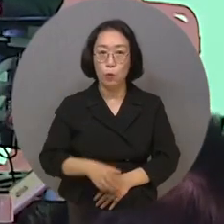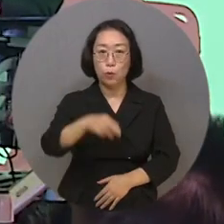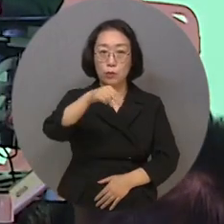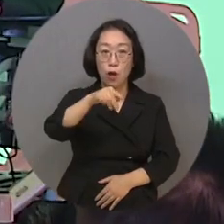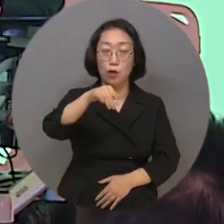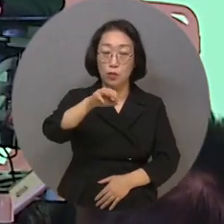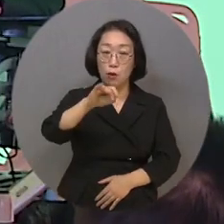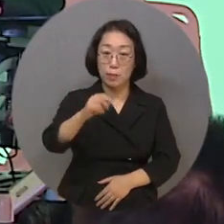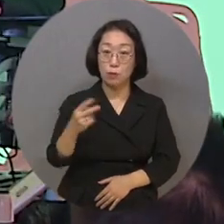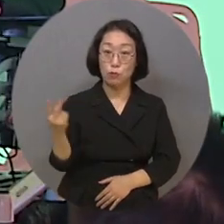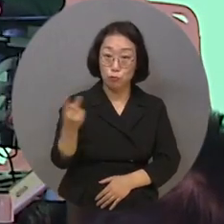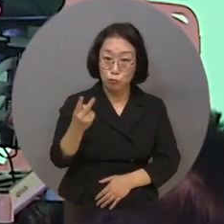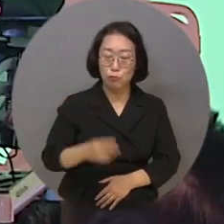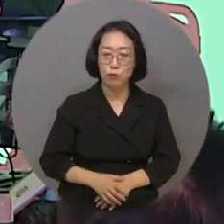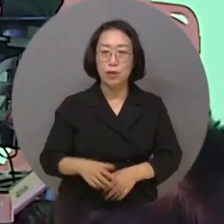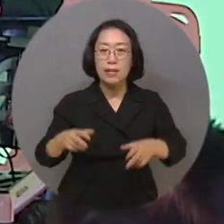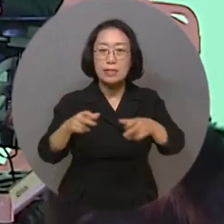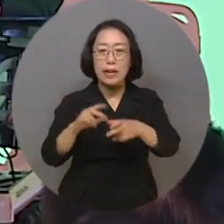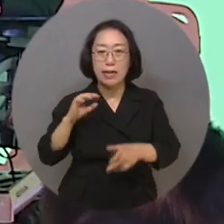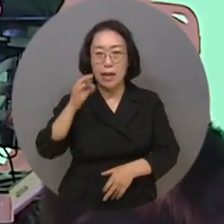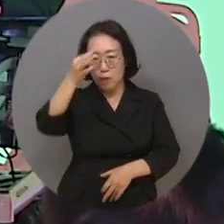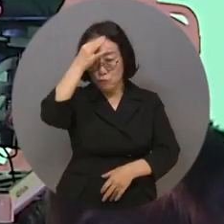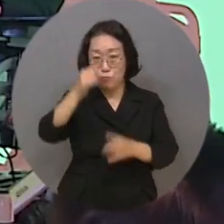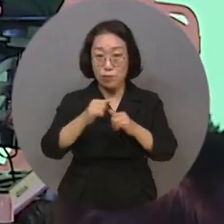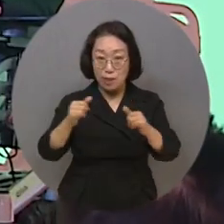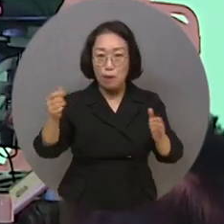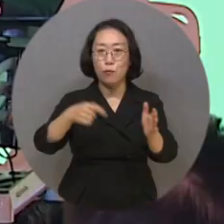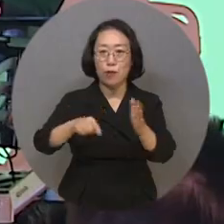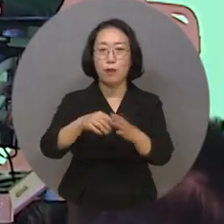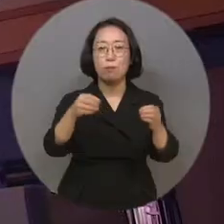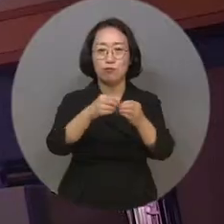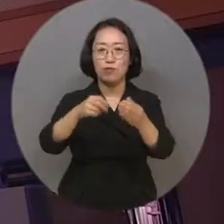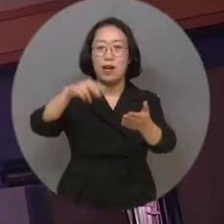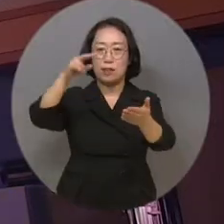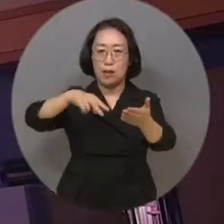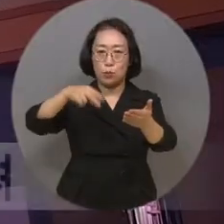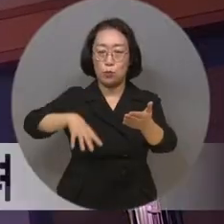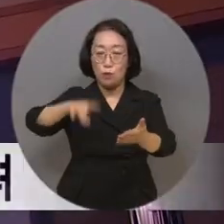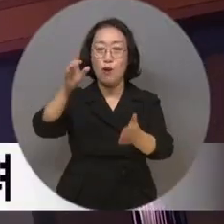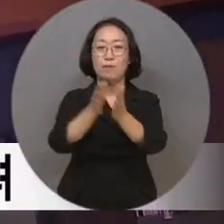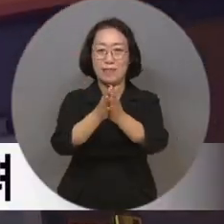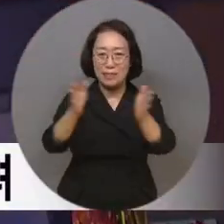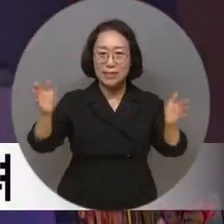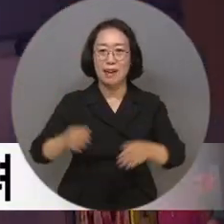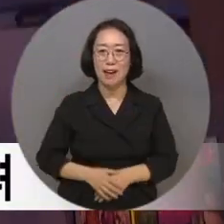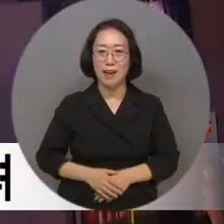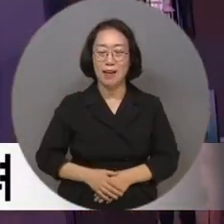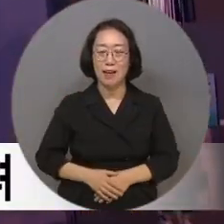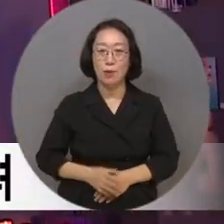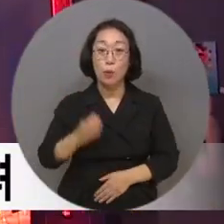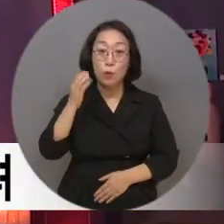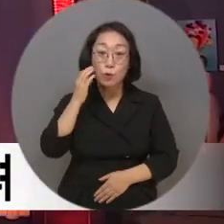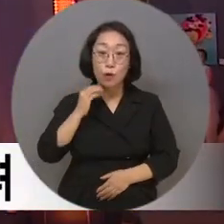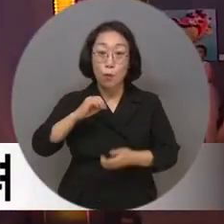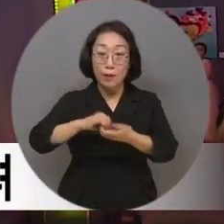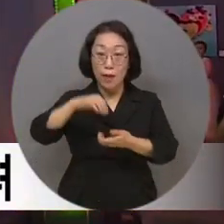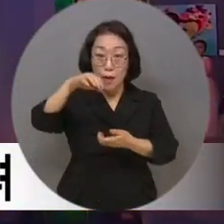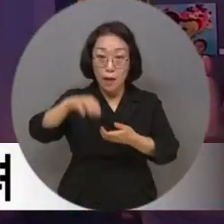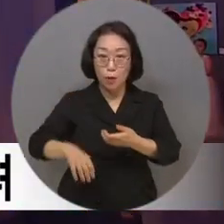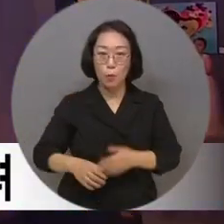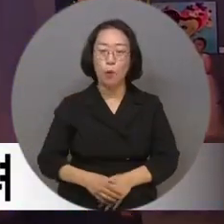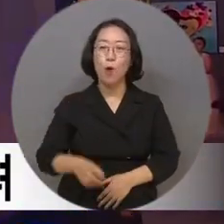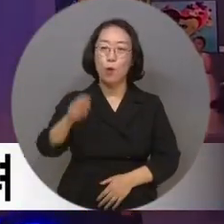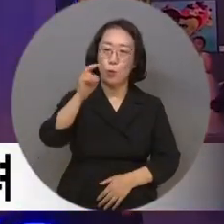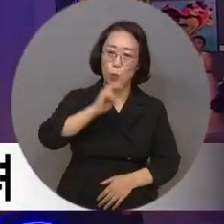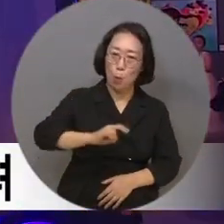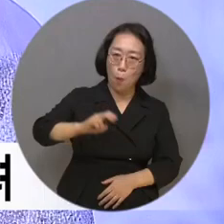양이 장애 예술인 헌정을 낭독하며 축제에 막을 올렸습니다. 이어서 청와대 춘추관에 올려 퍼지는 경쾌한